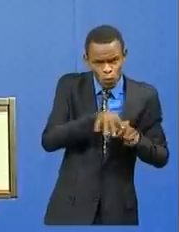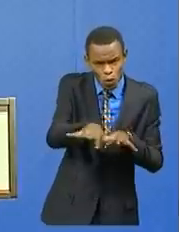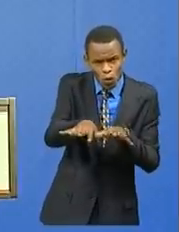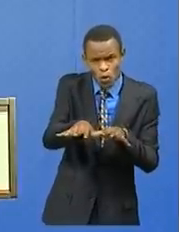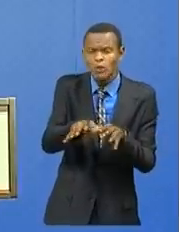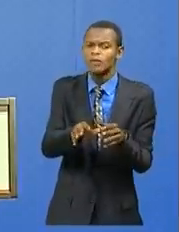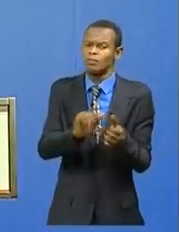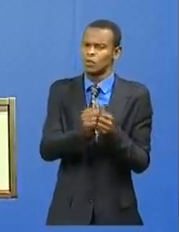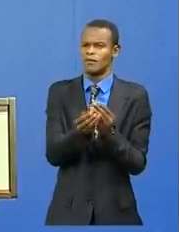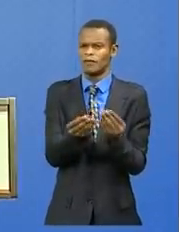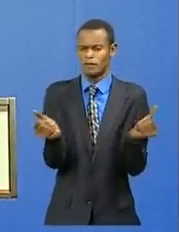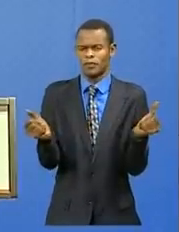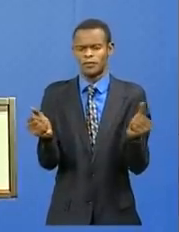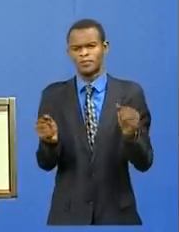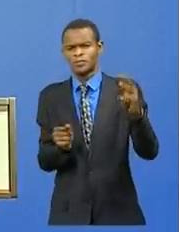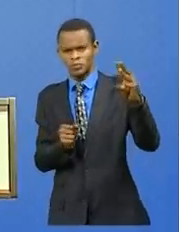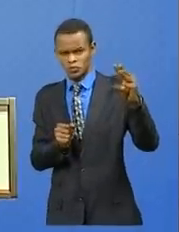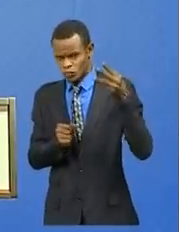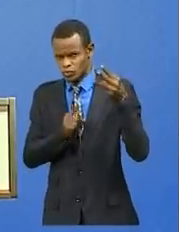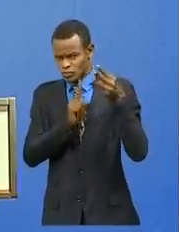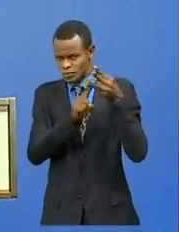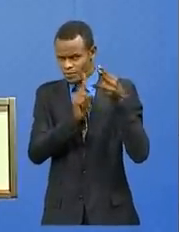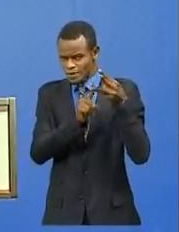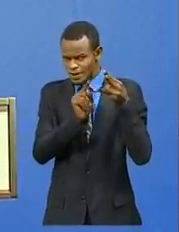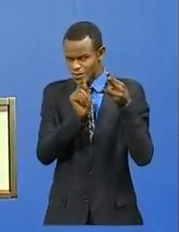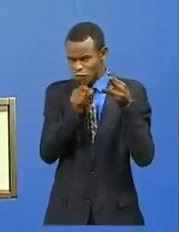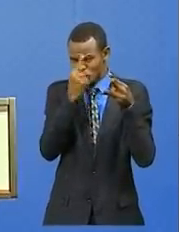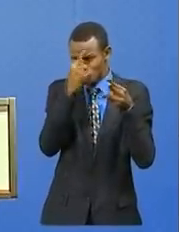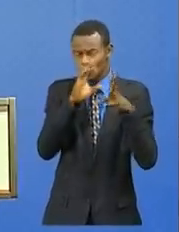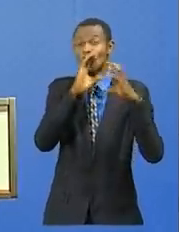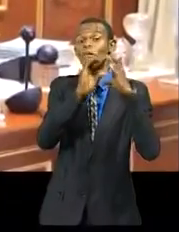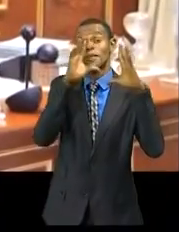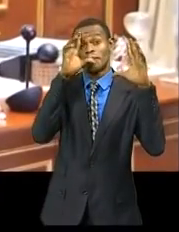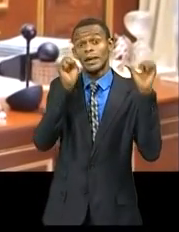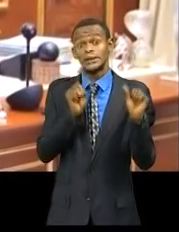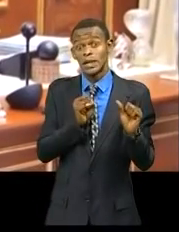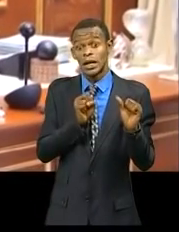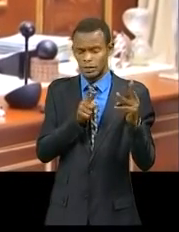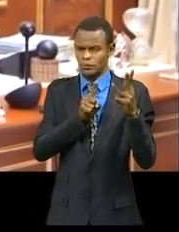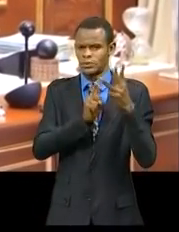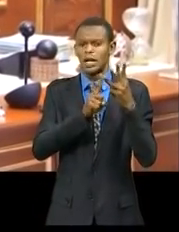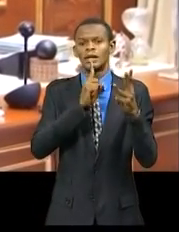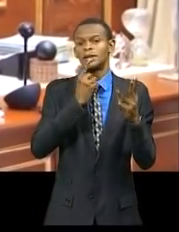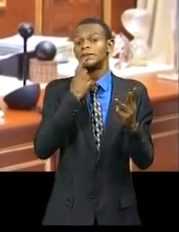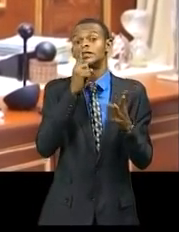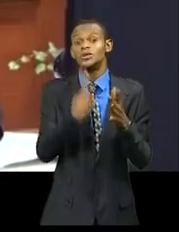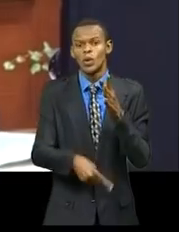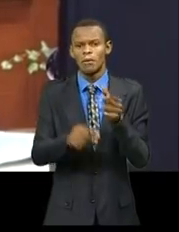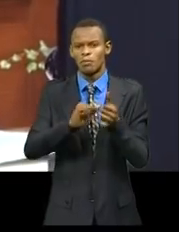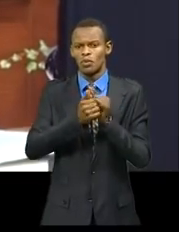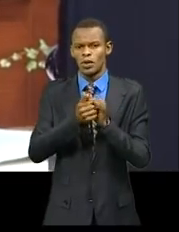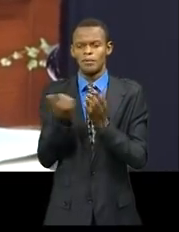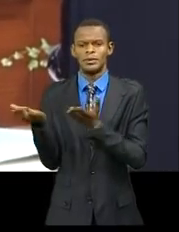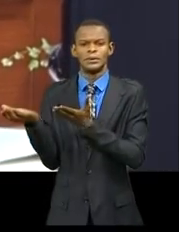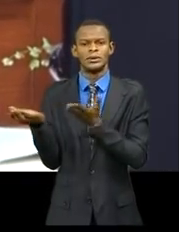Le point 3 de la communication du Président de la République relatif à la réglementation de transports